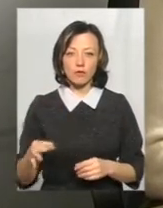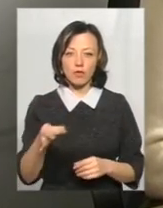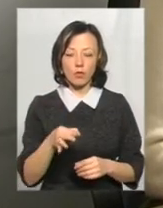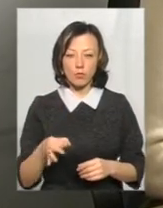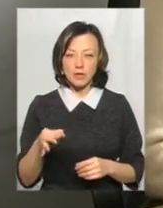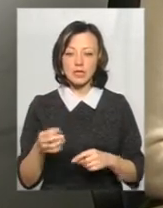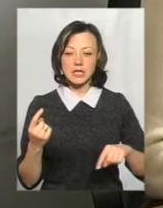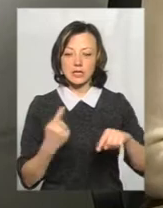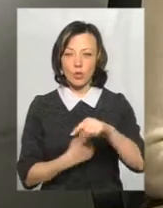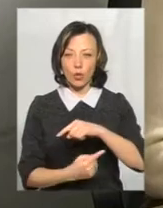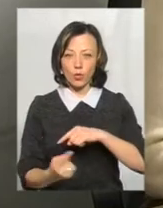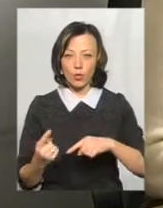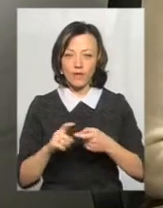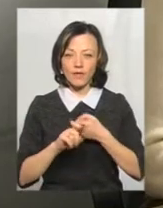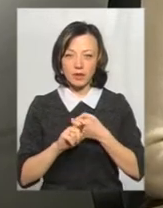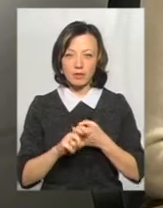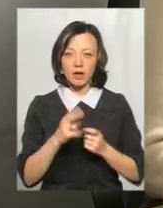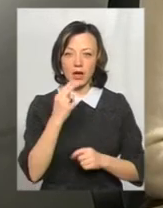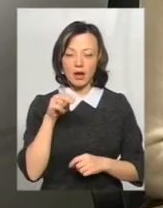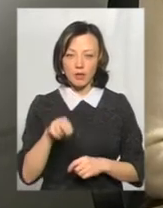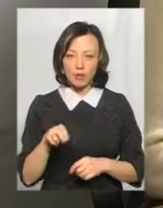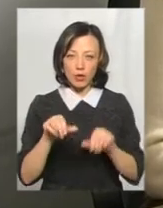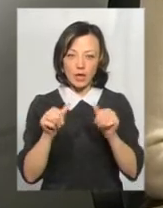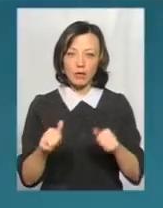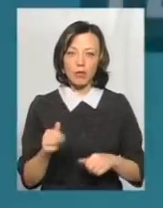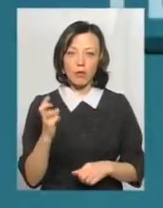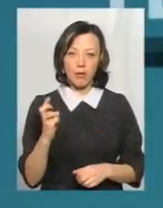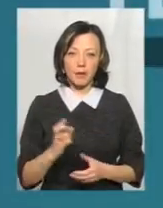циркулює вірус грипу типу B.